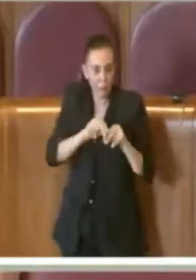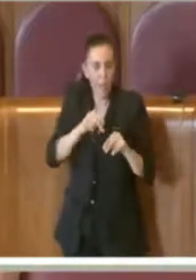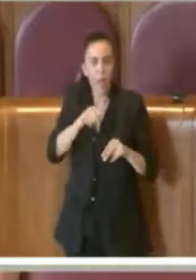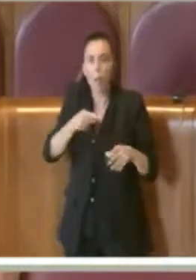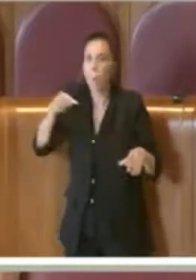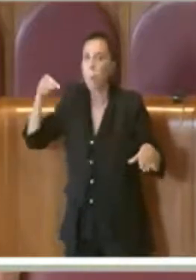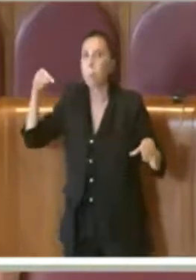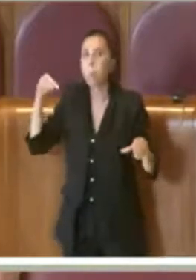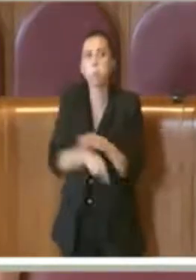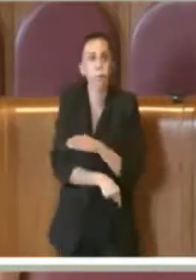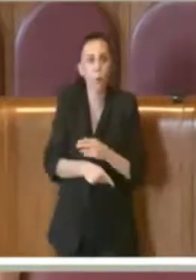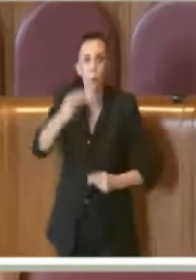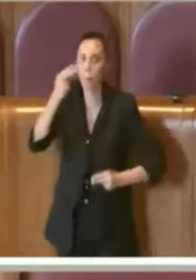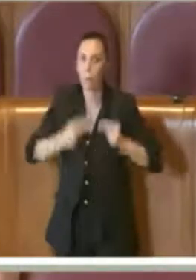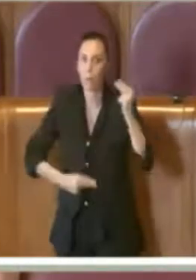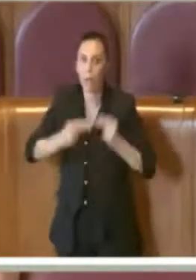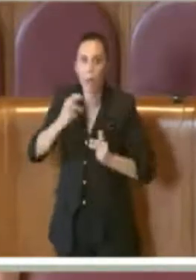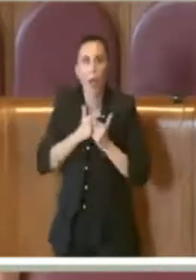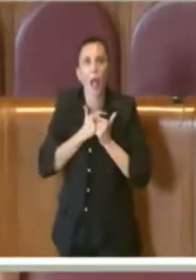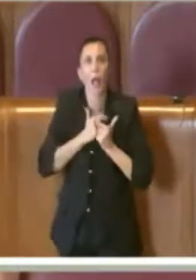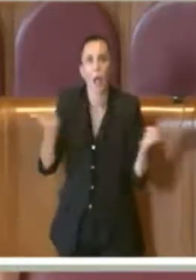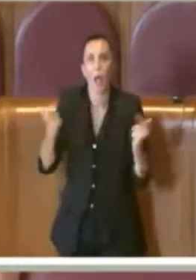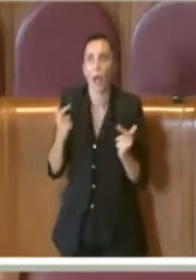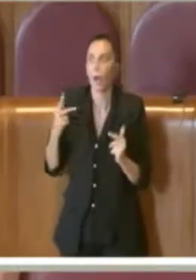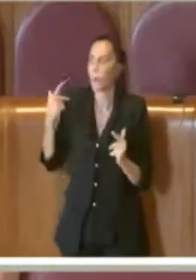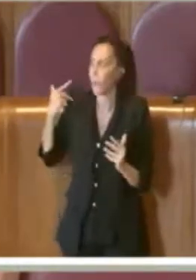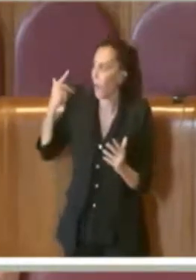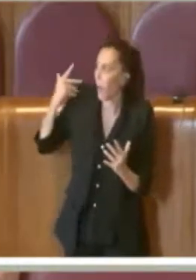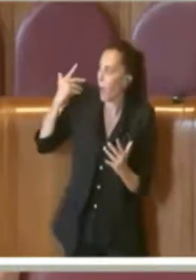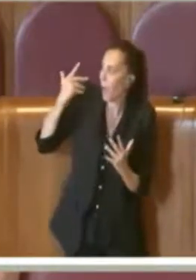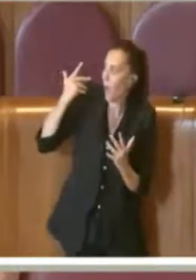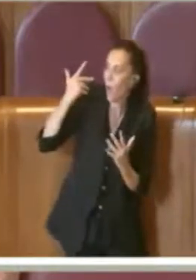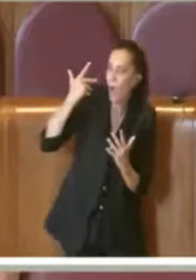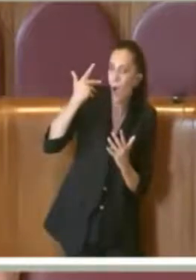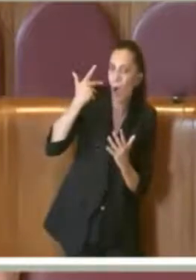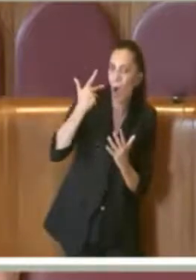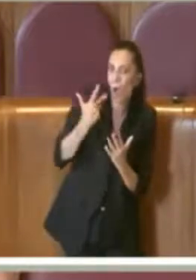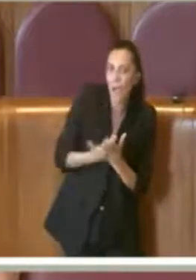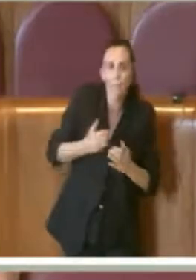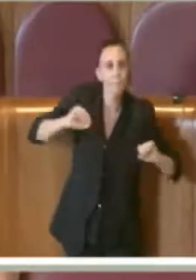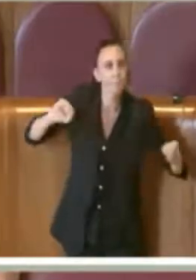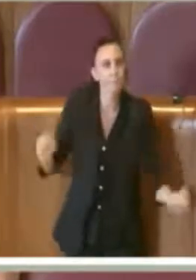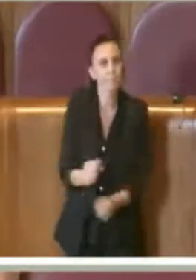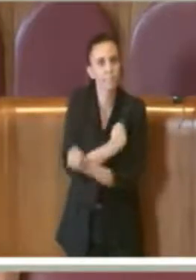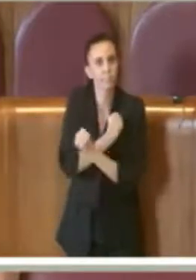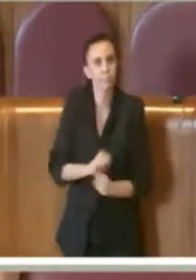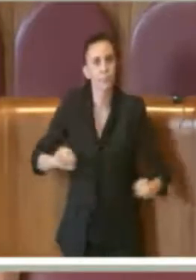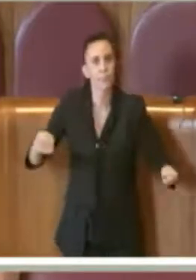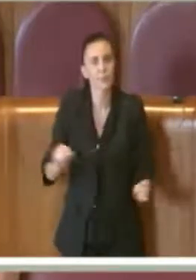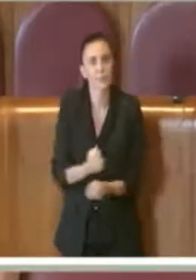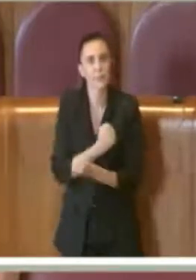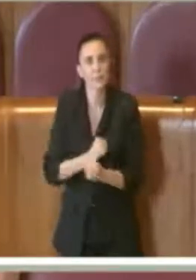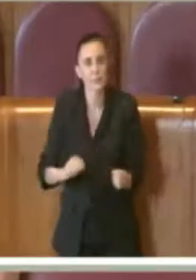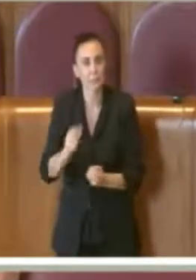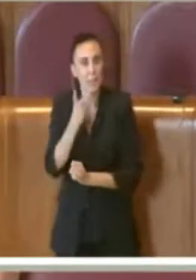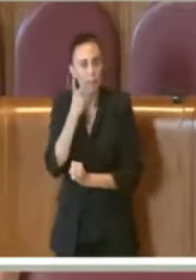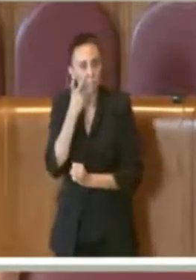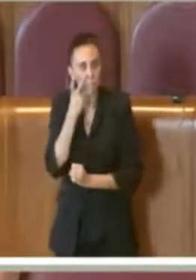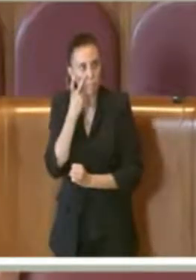quegli anni in poi di fatto non è stato più possibile prevedere